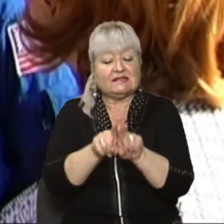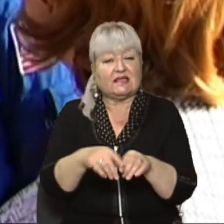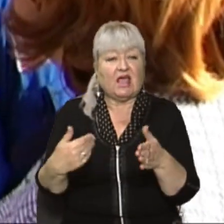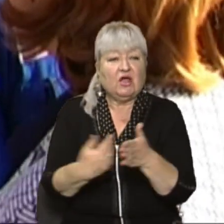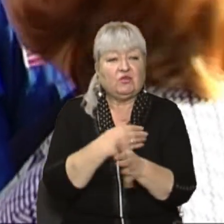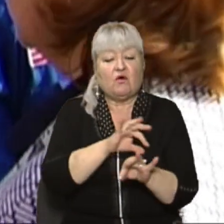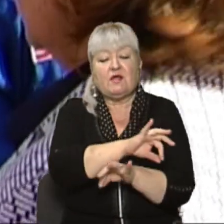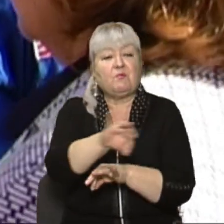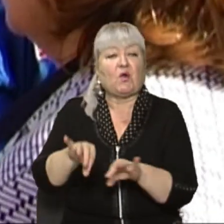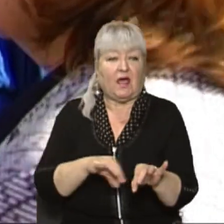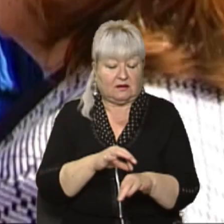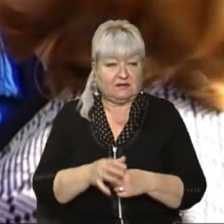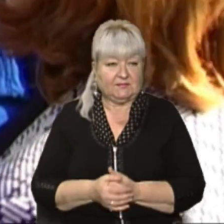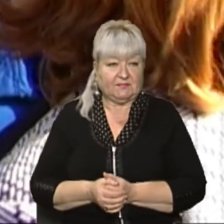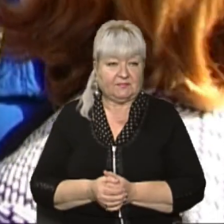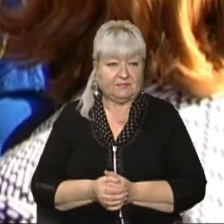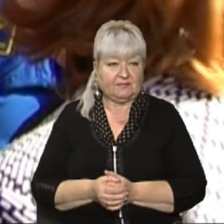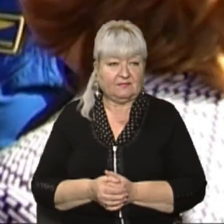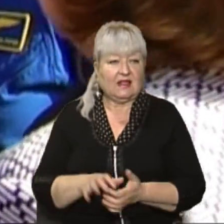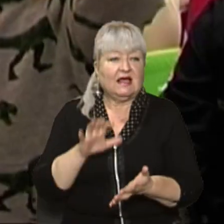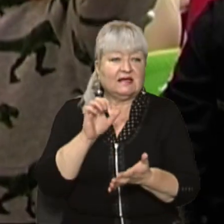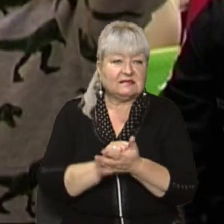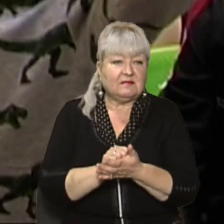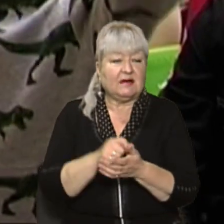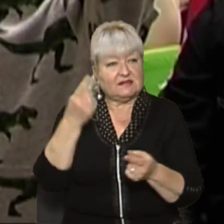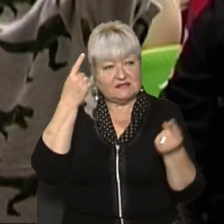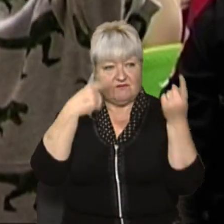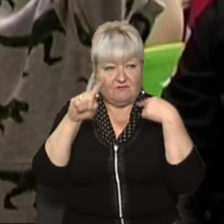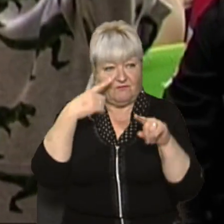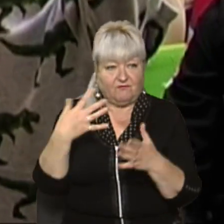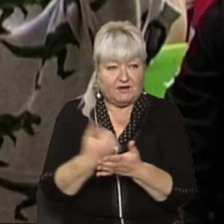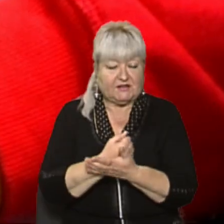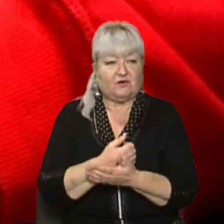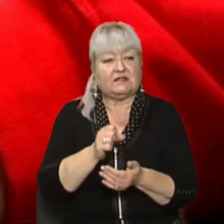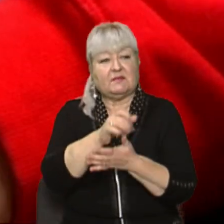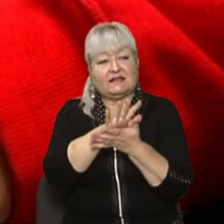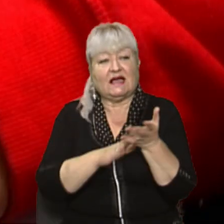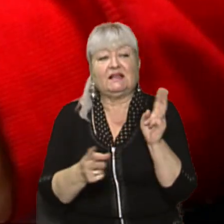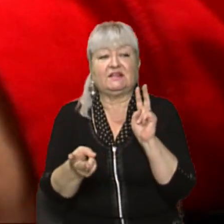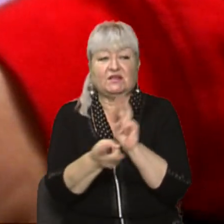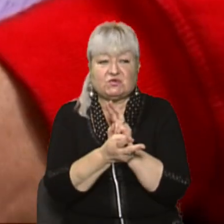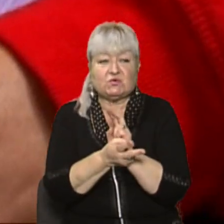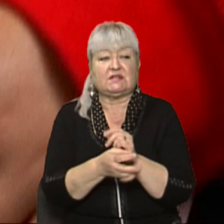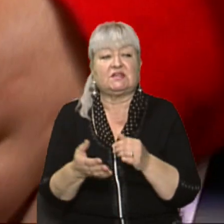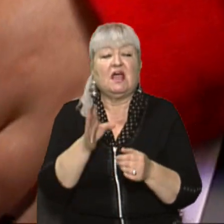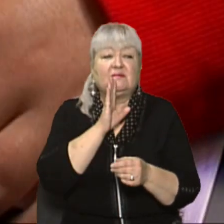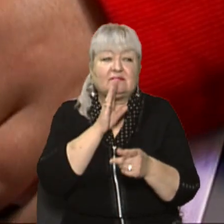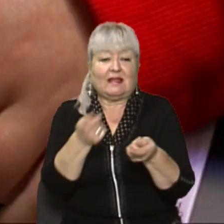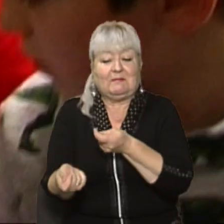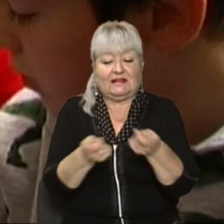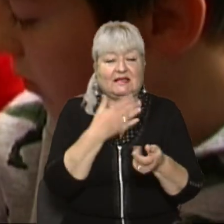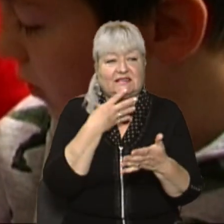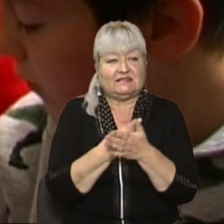де студенти можуть займатися стартапами. Дарія на зустріч із Гайдемарі Стефанишин-Пайпер принесла свій